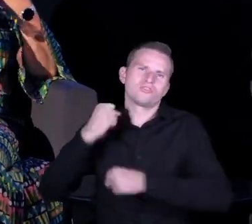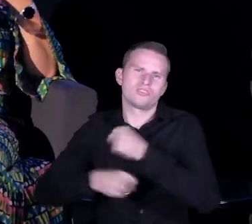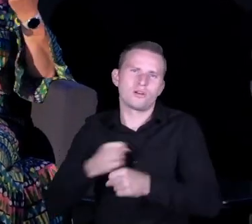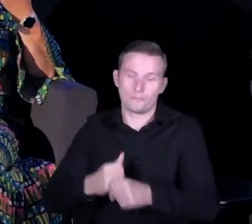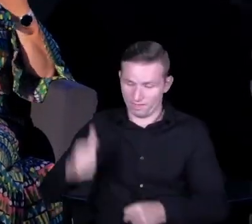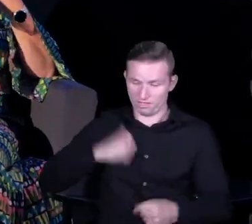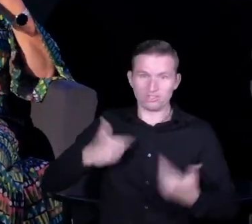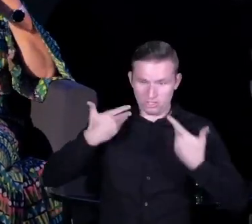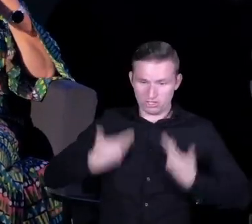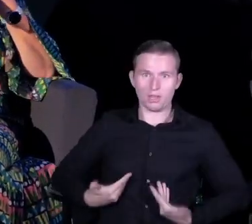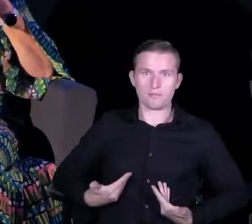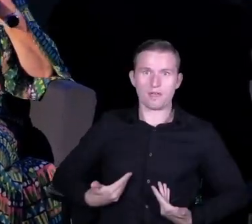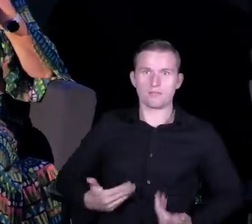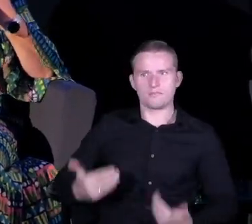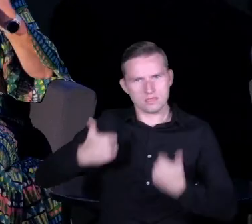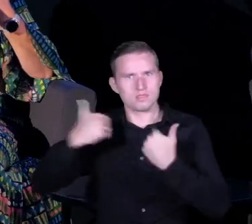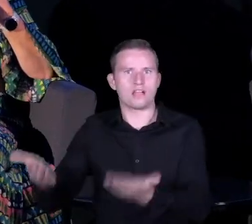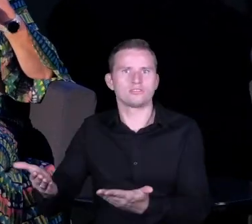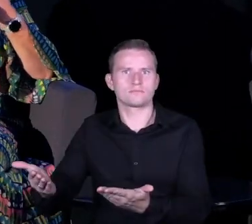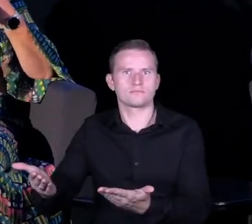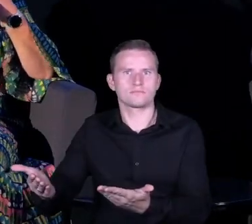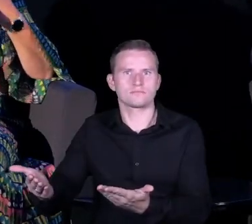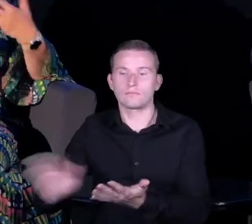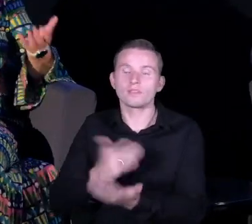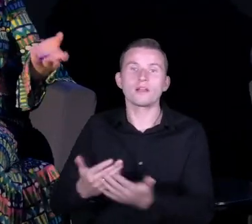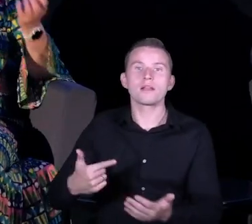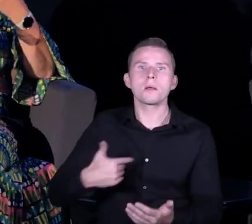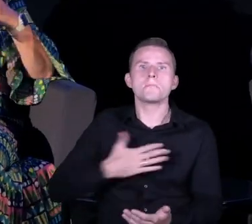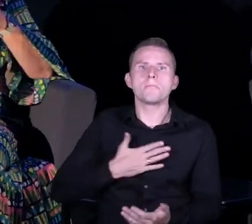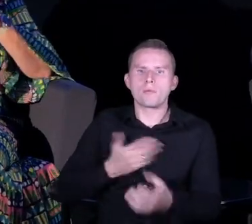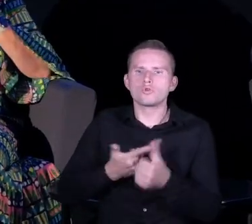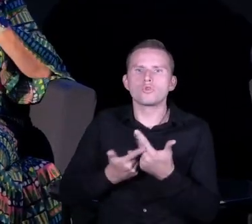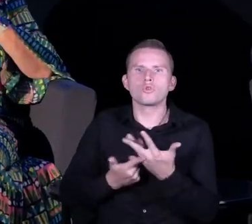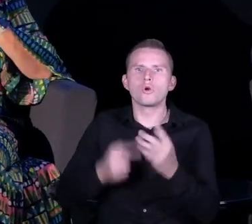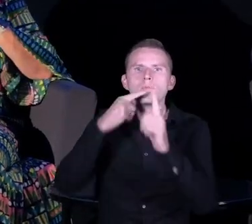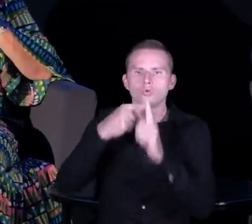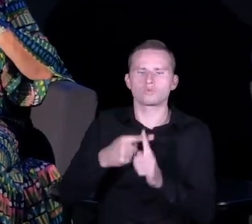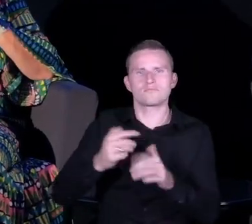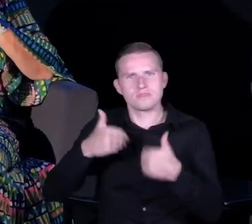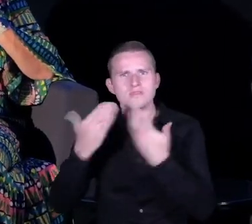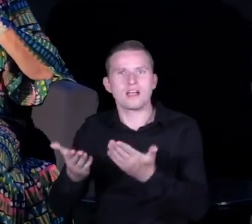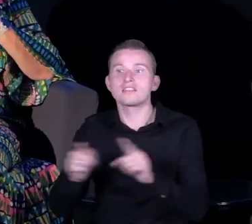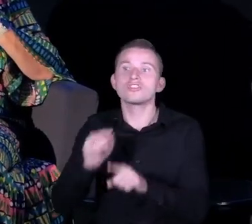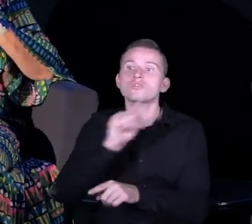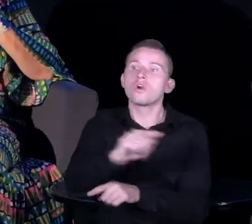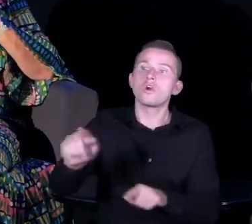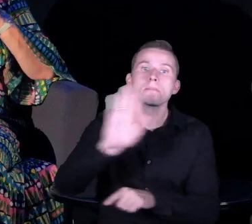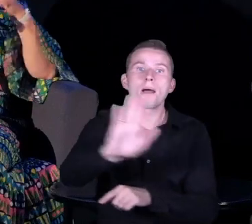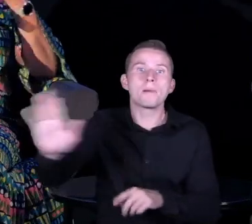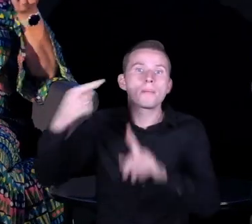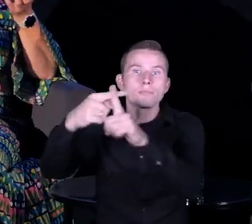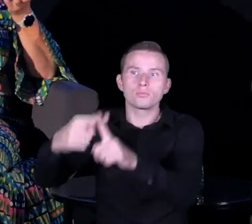jeden drugiemu to, co może dać i nauczmy się brać od ludzi to, co oni chcą nam dać. I myślę, że